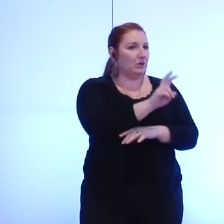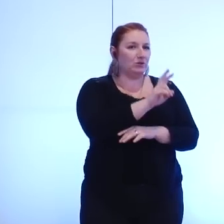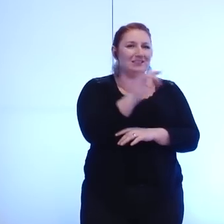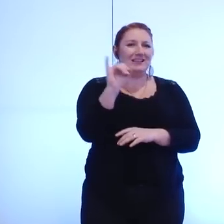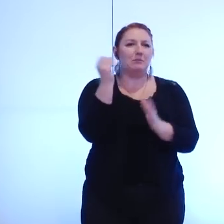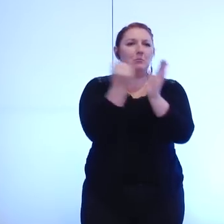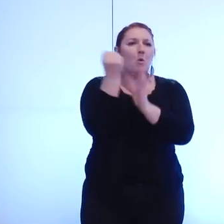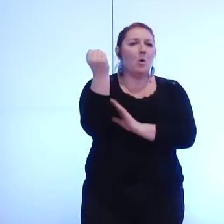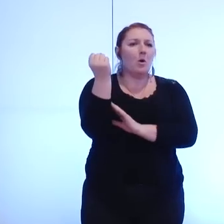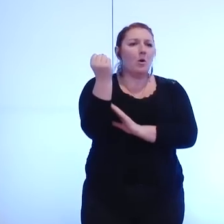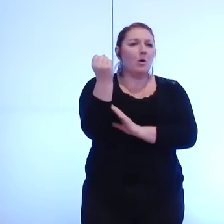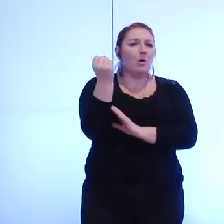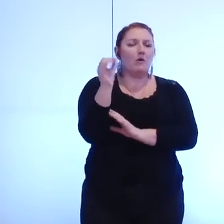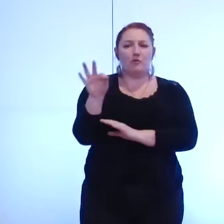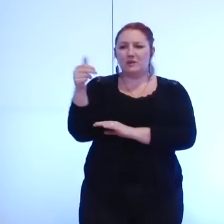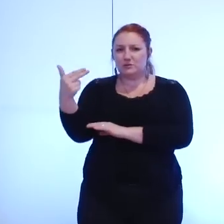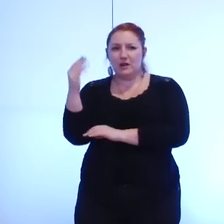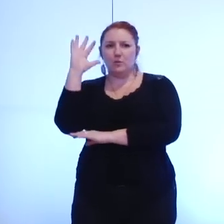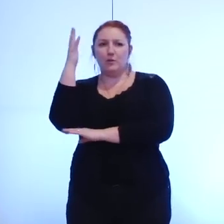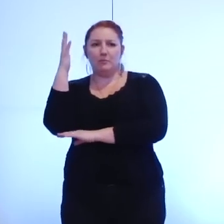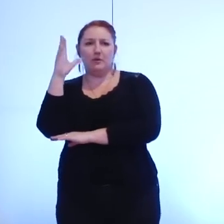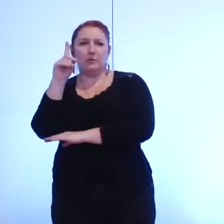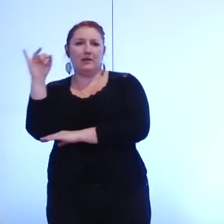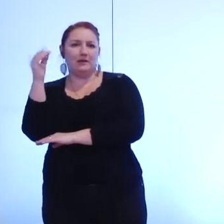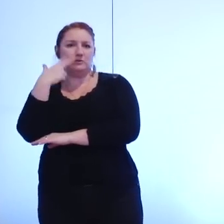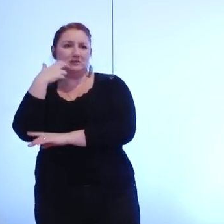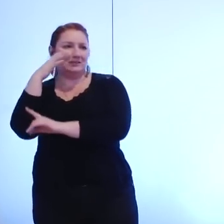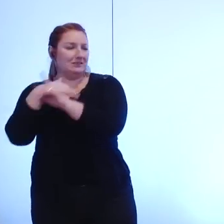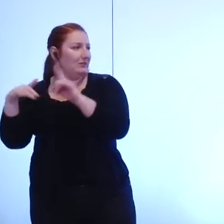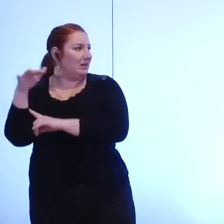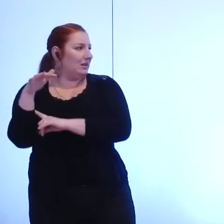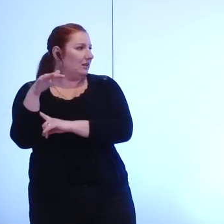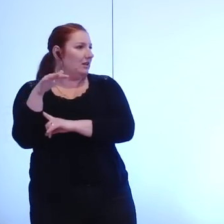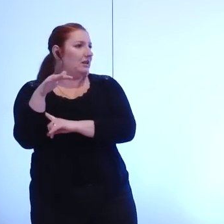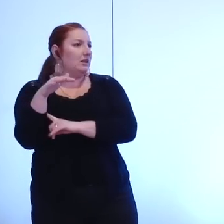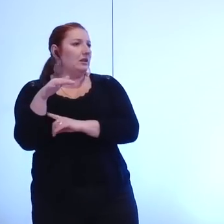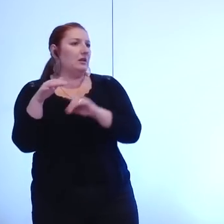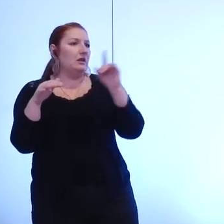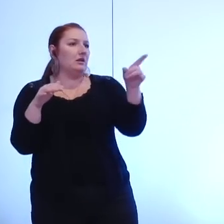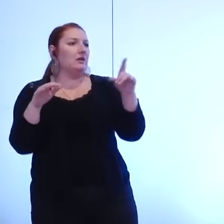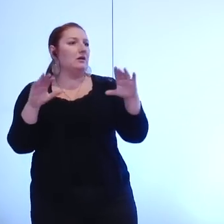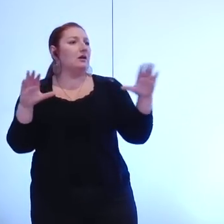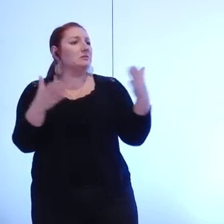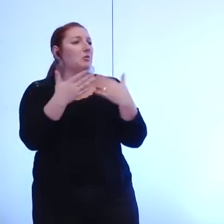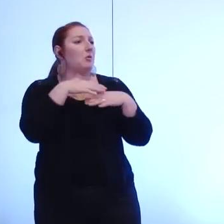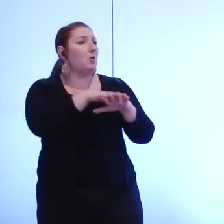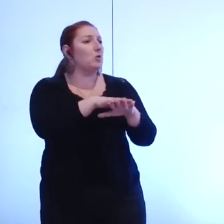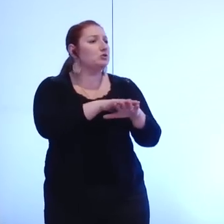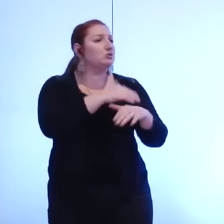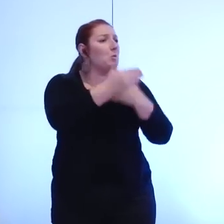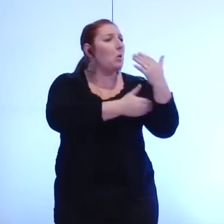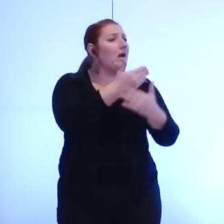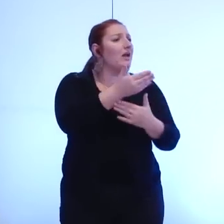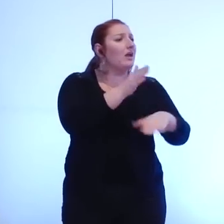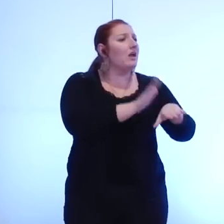Front National UMPI des services civils et donc le rassemblement de gauche et de progrès je n'ai pas